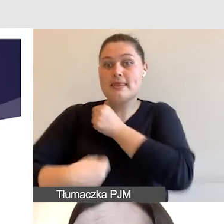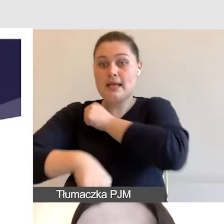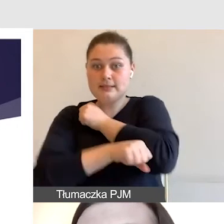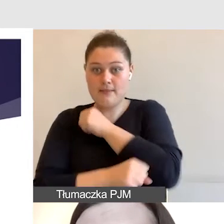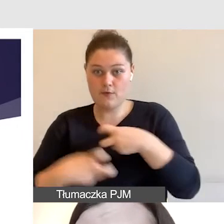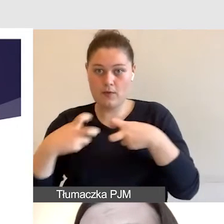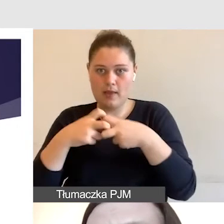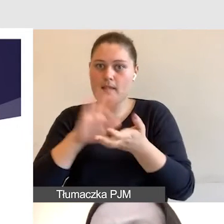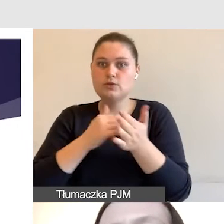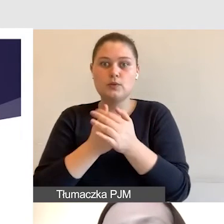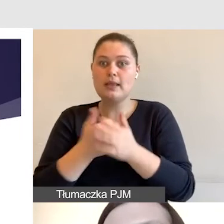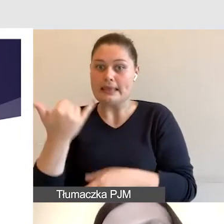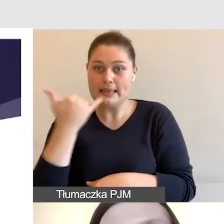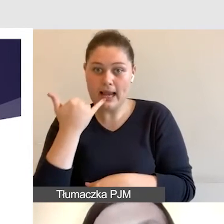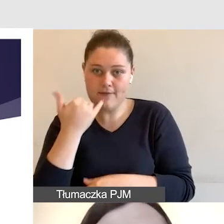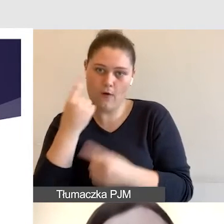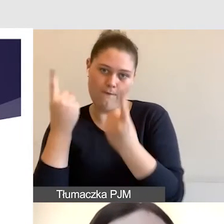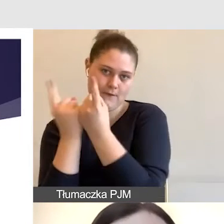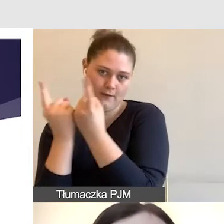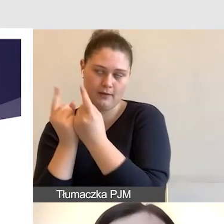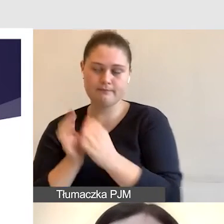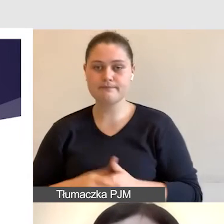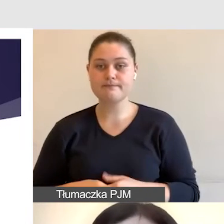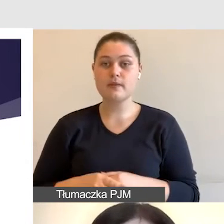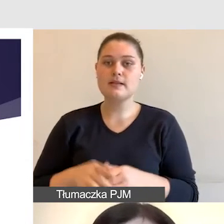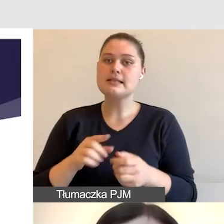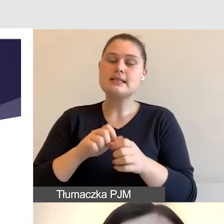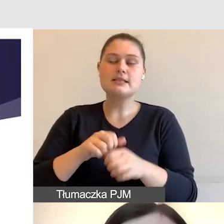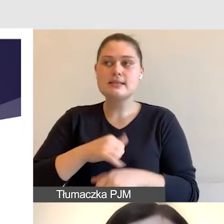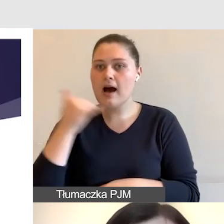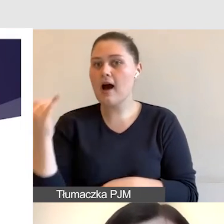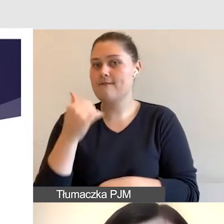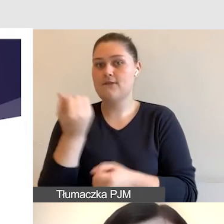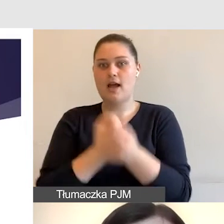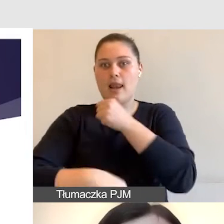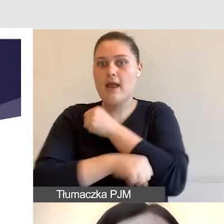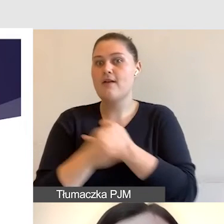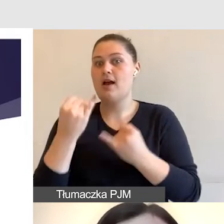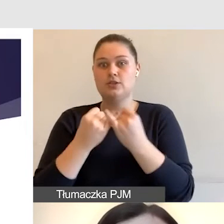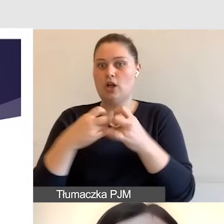po kablu, ale zawsze dający nam alternatywę, jeśli coś się wydarzy.